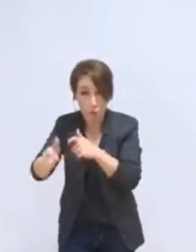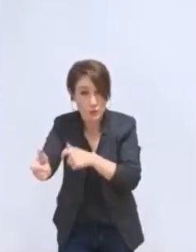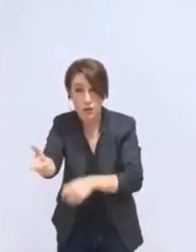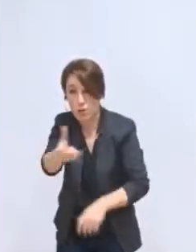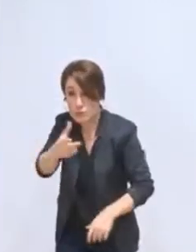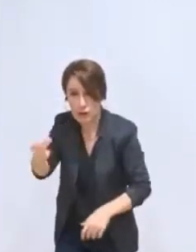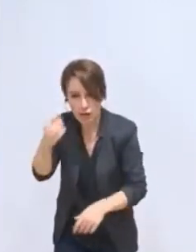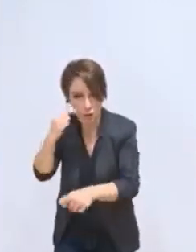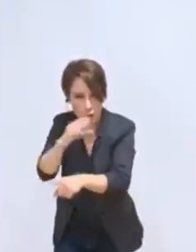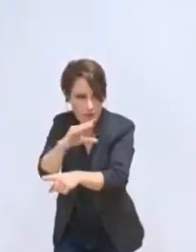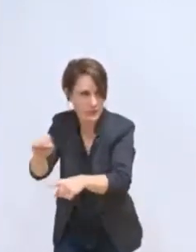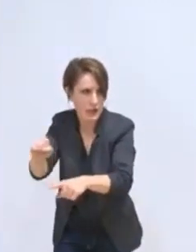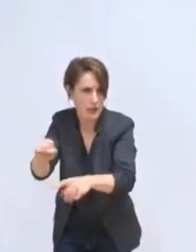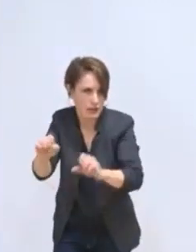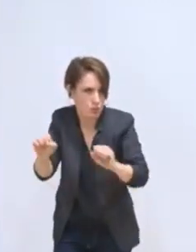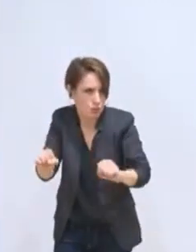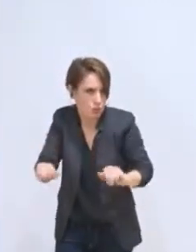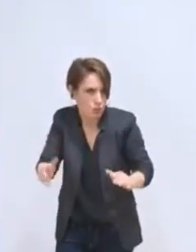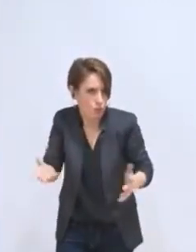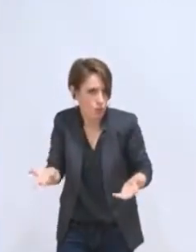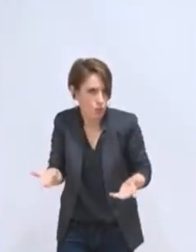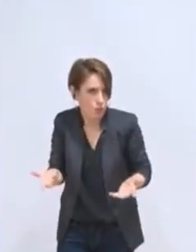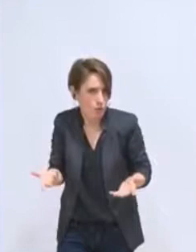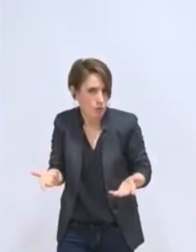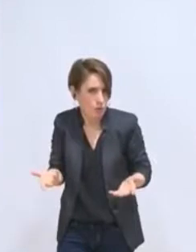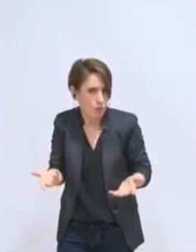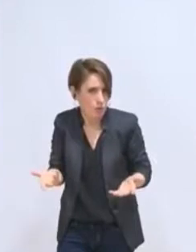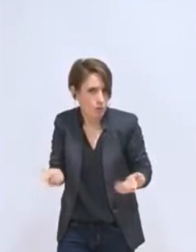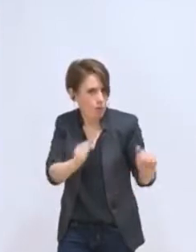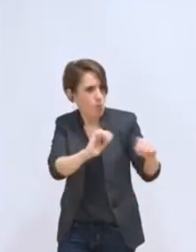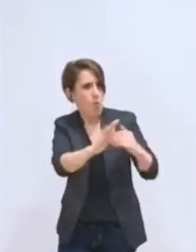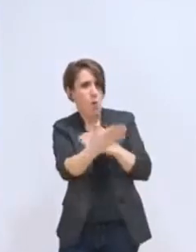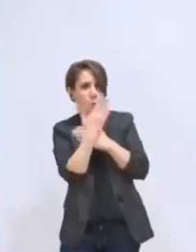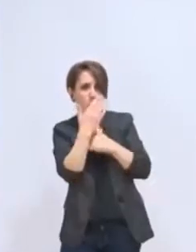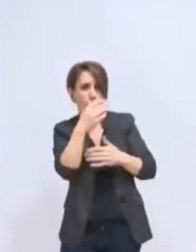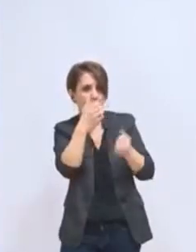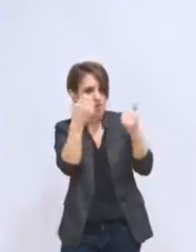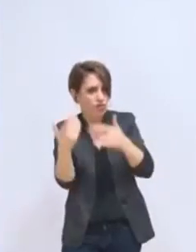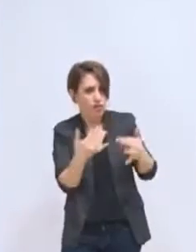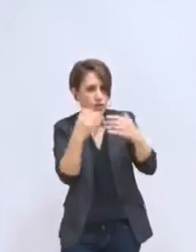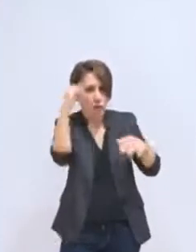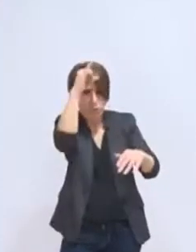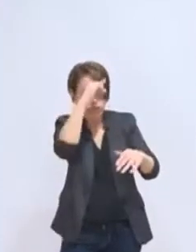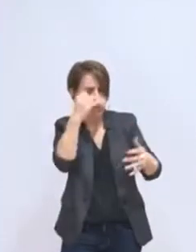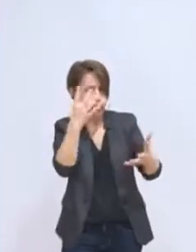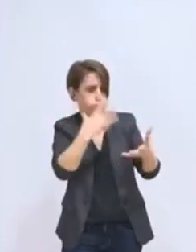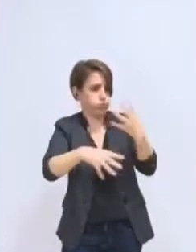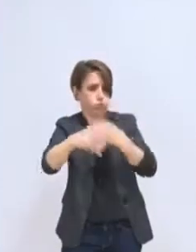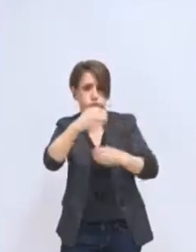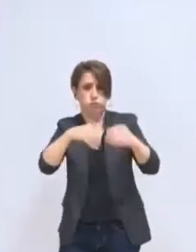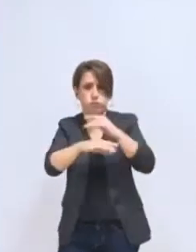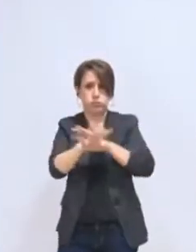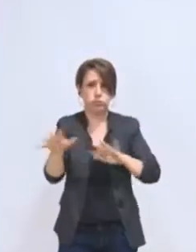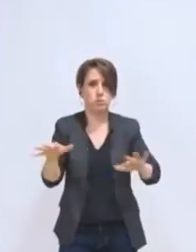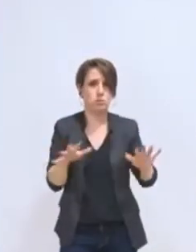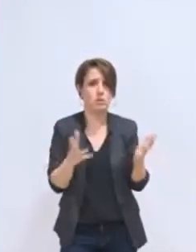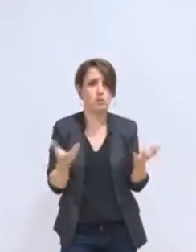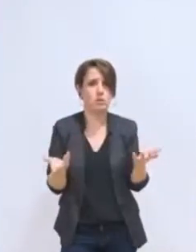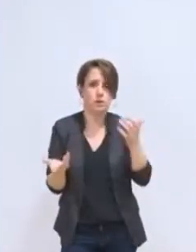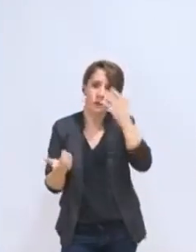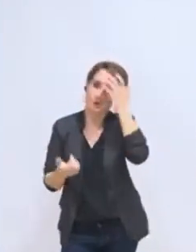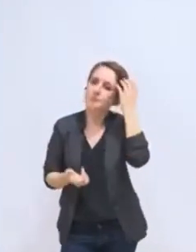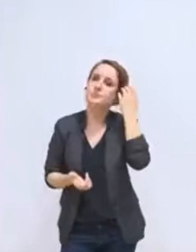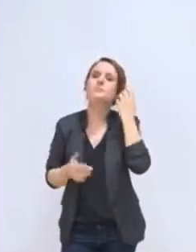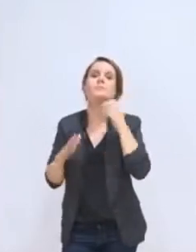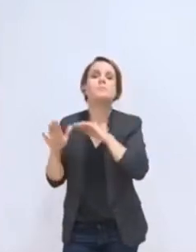de sommes financières que vous nous proposez là depuis maintenant, le débat d'orientation budgétaire. Le deuxième